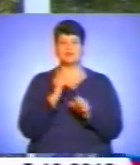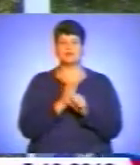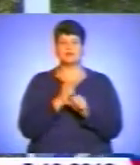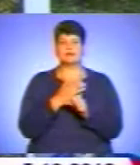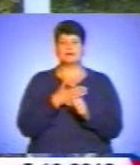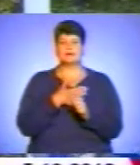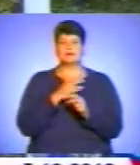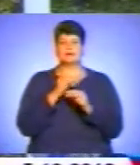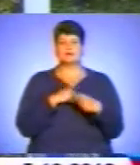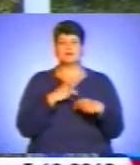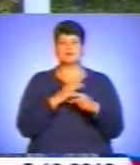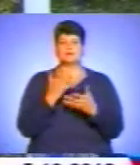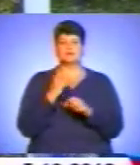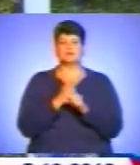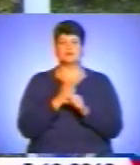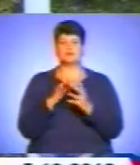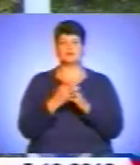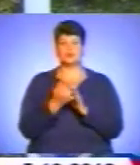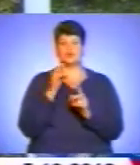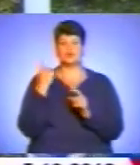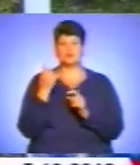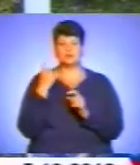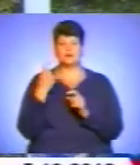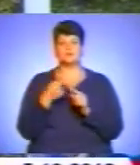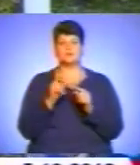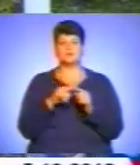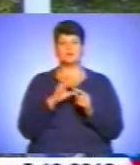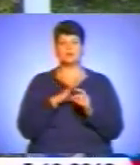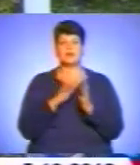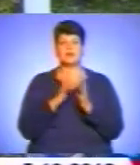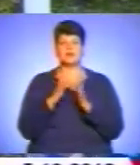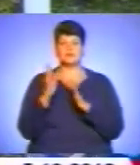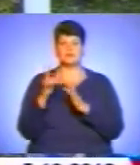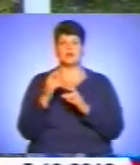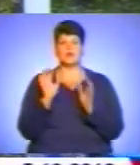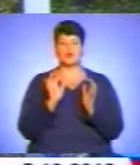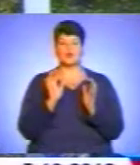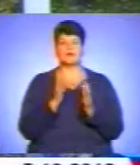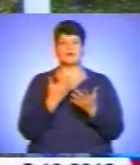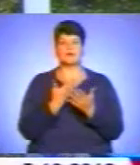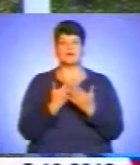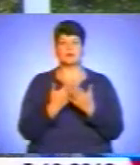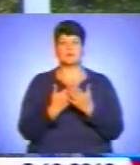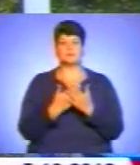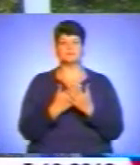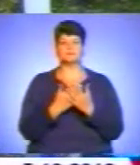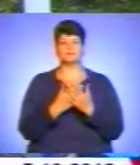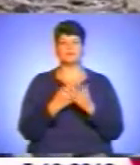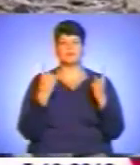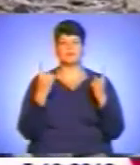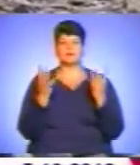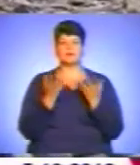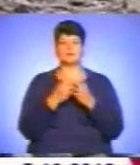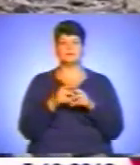працюють в лісовому господарстві, це була задіяна лісова охорона, яка практично приклалася дуже велика кількість людей.